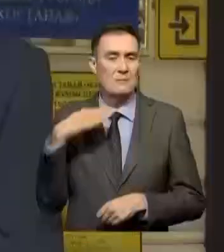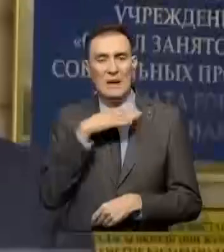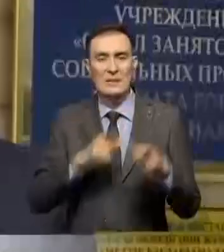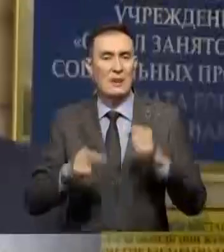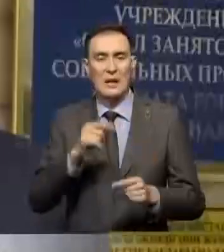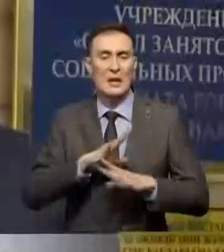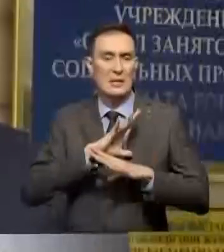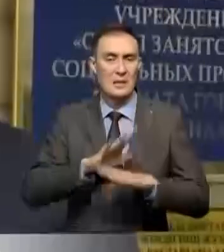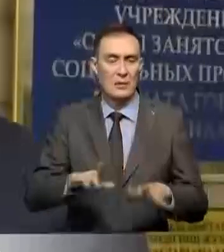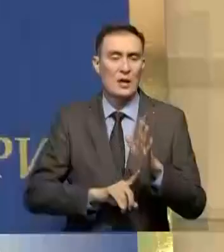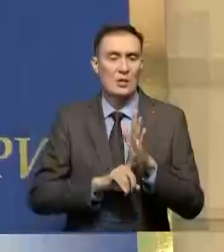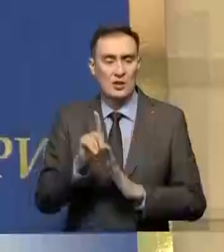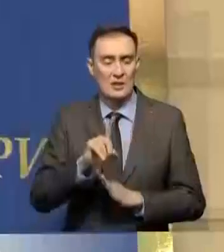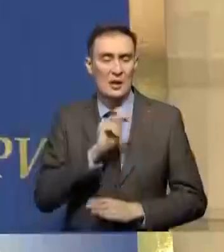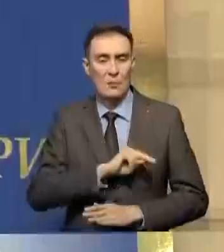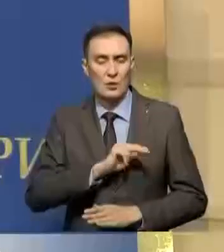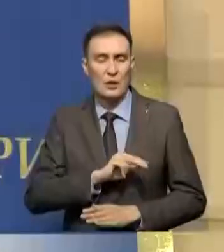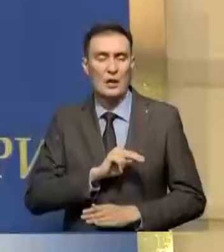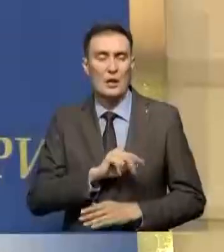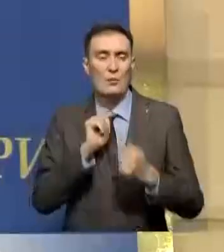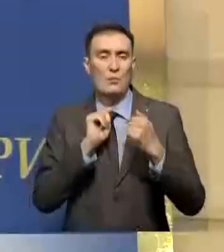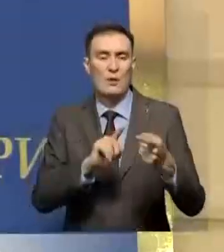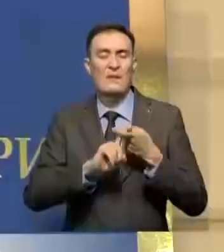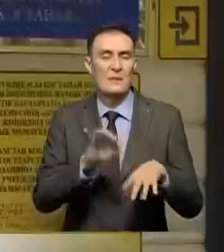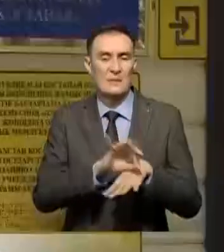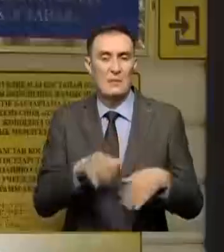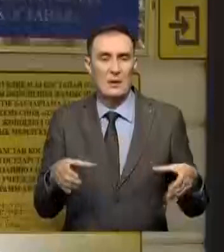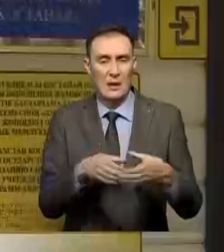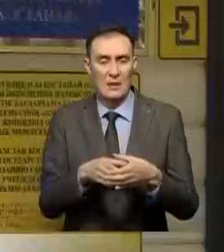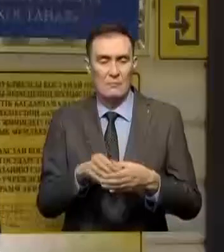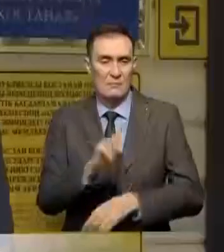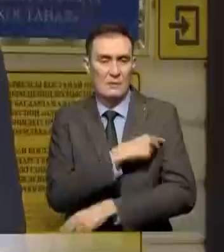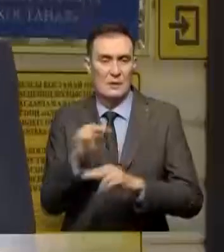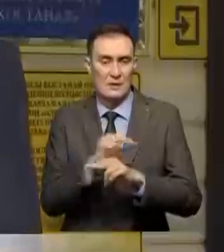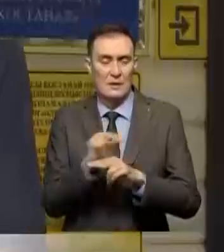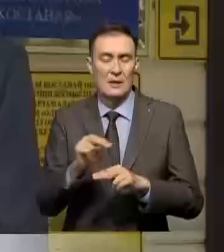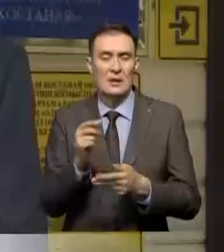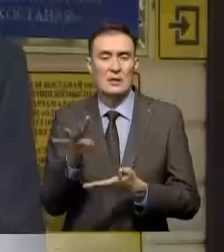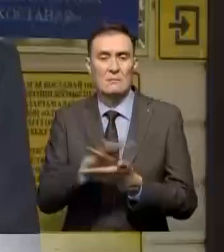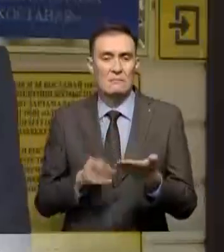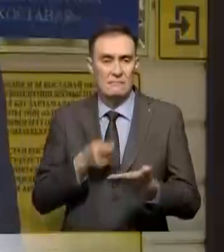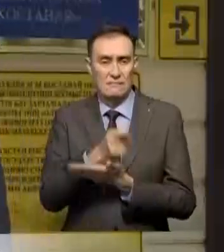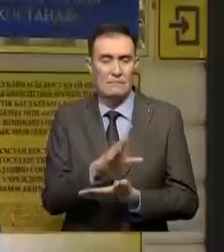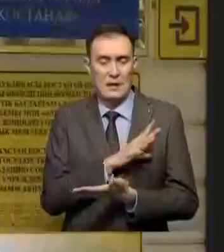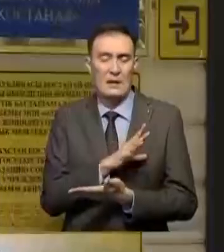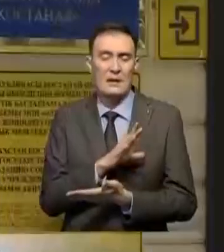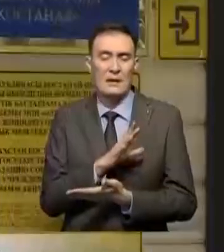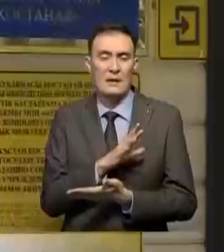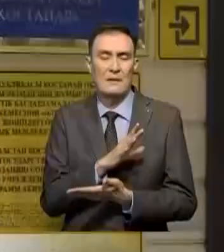происходило. Начаты работы республиканским противопизическим отрядом. Материалы также были направлены в